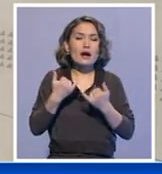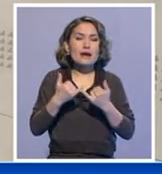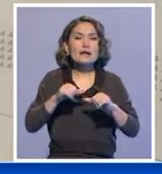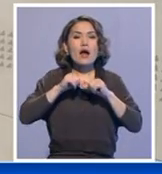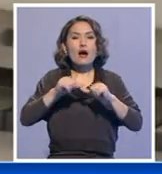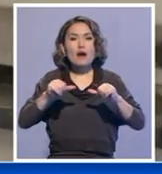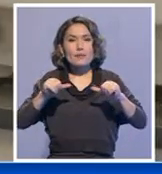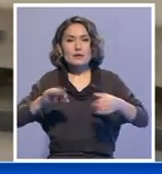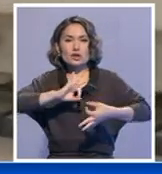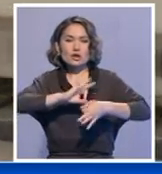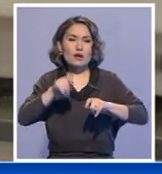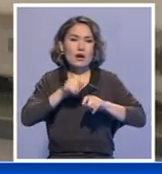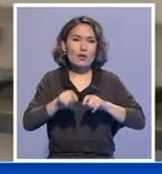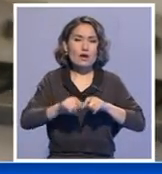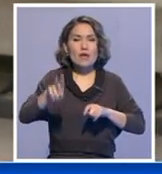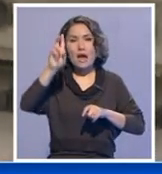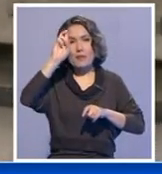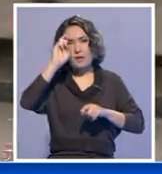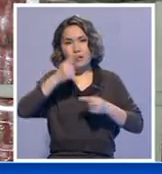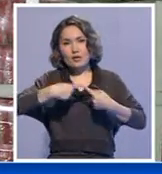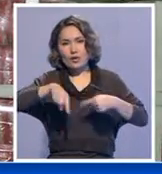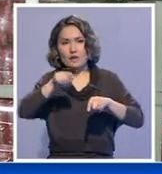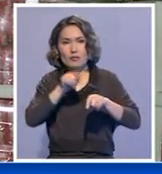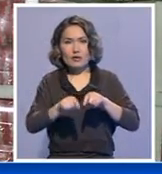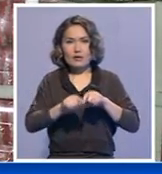ел өкіметімен мемлекеттік қызметістер агент түгінеш бермек.